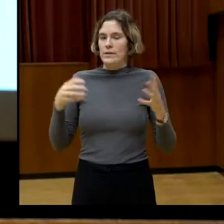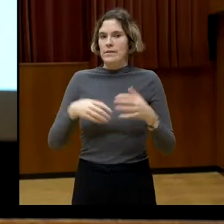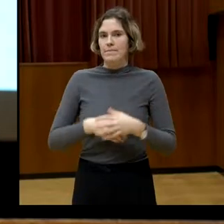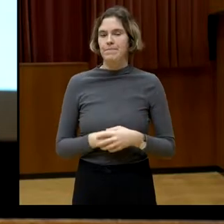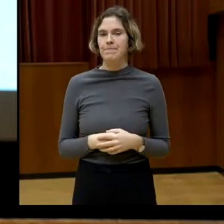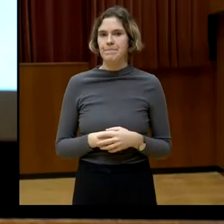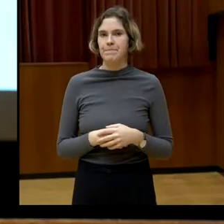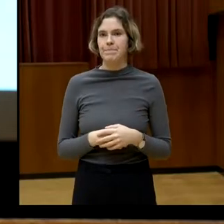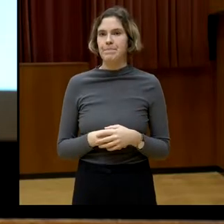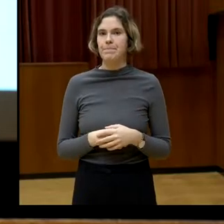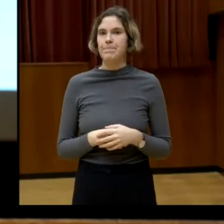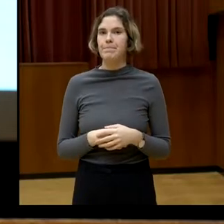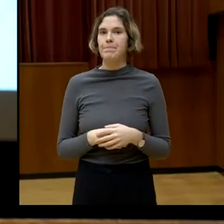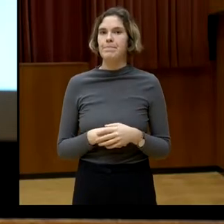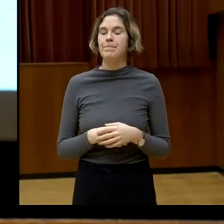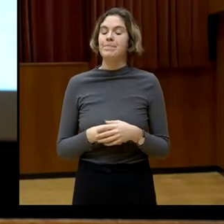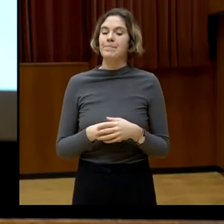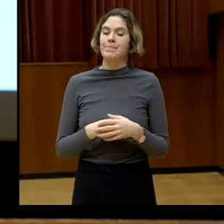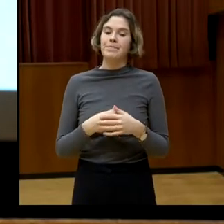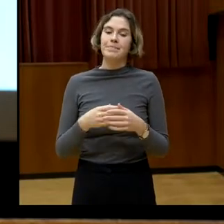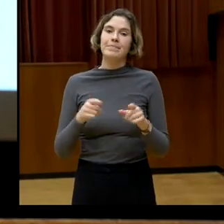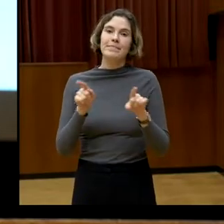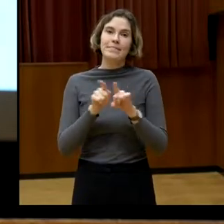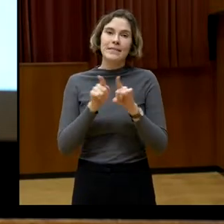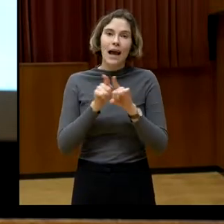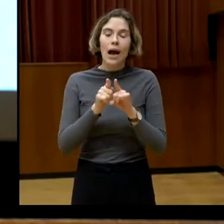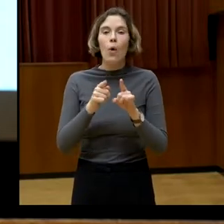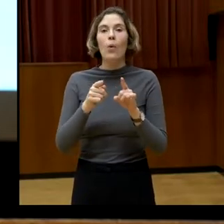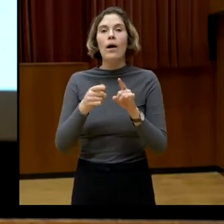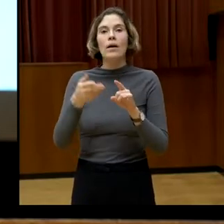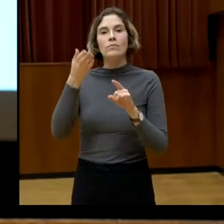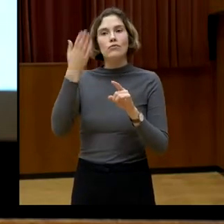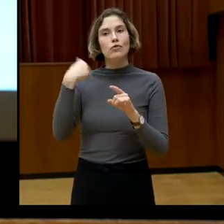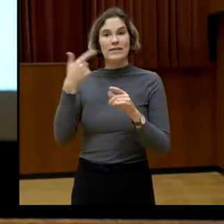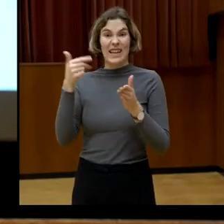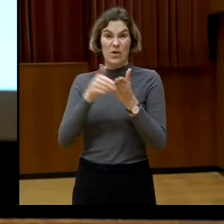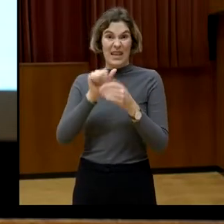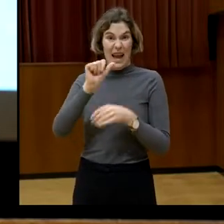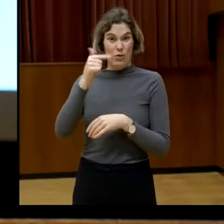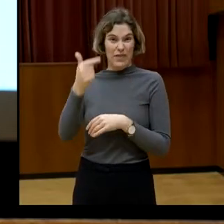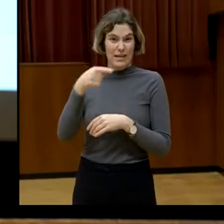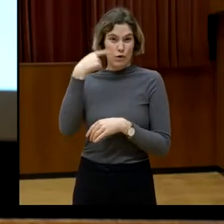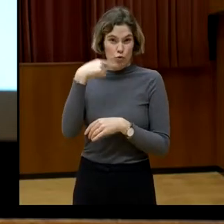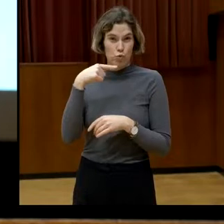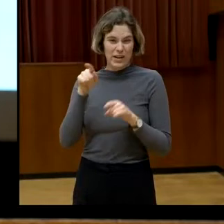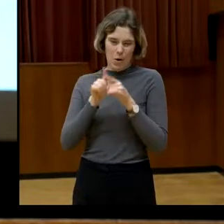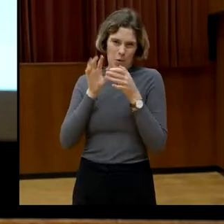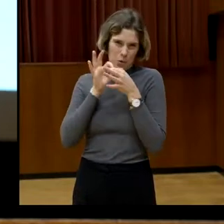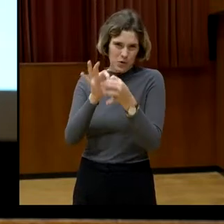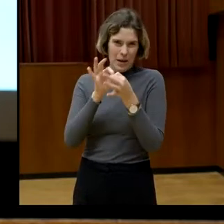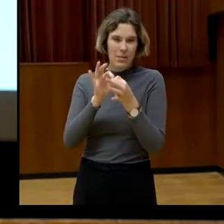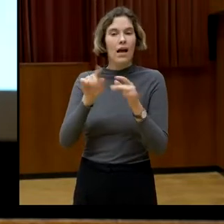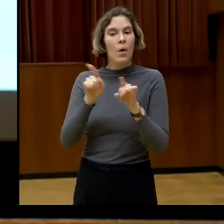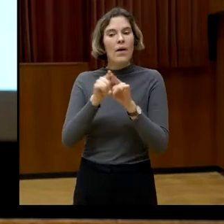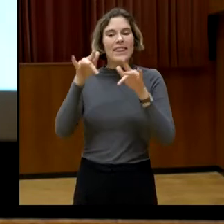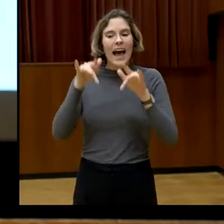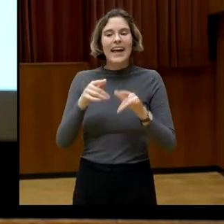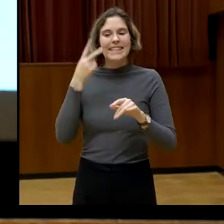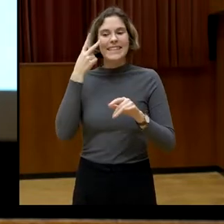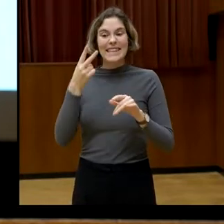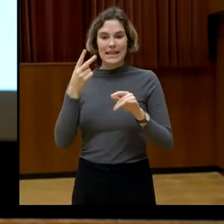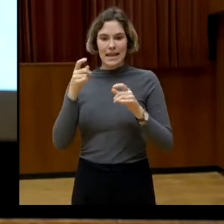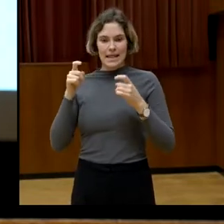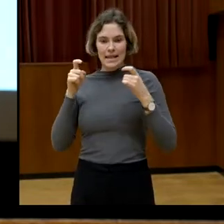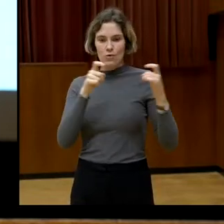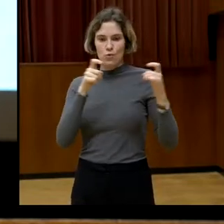die sich auch sehr stark auf Studien wie den Eurobarometer 2021 bezogen hat und es hier doch eine eine Polarisierung auch in der Debatte